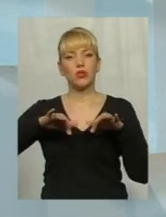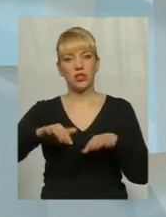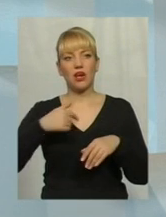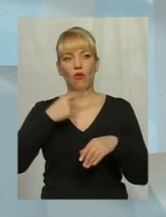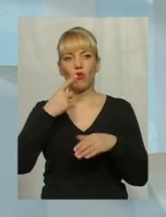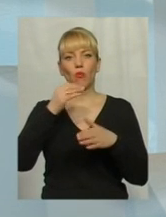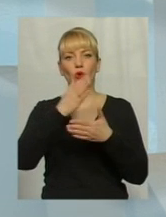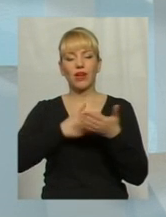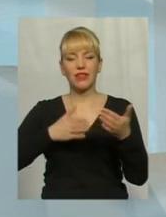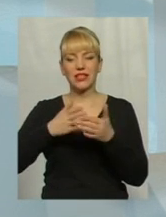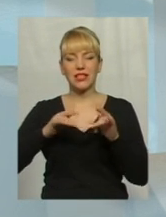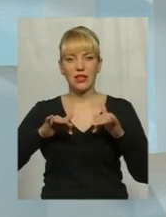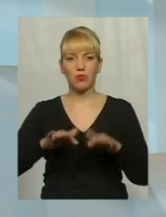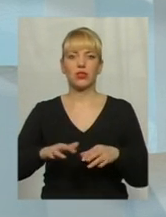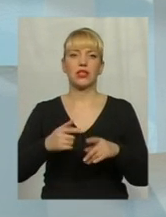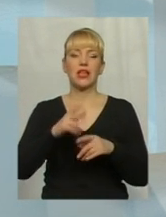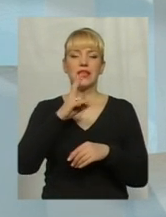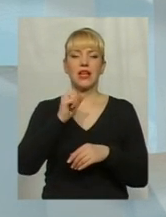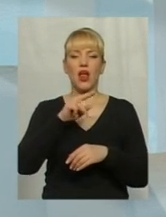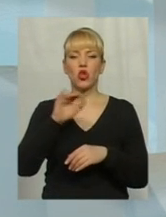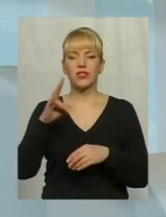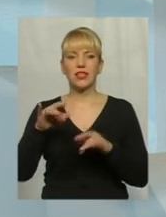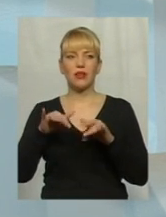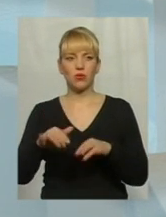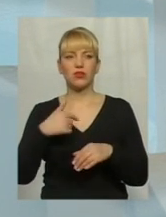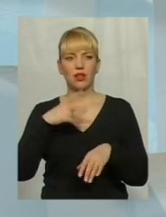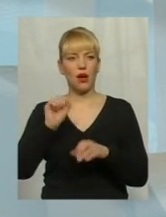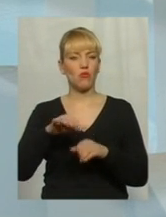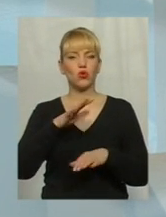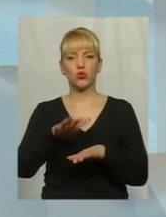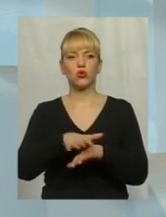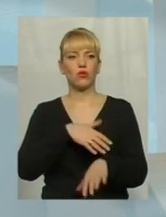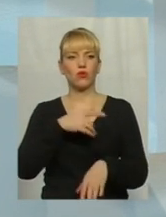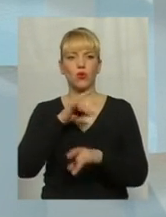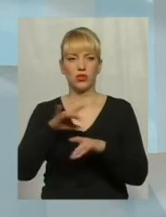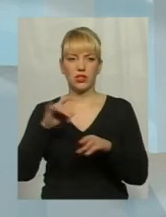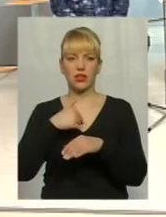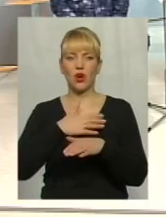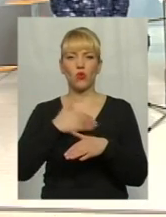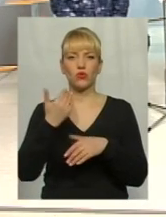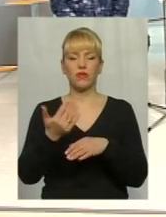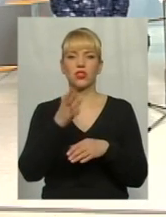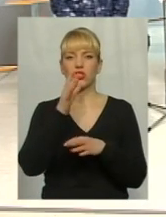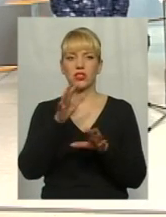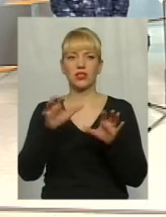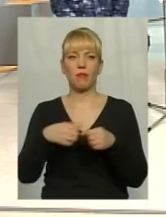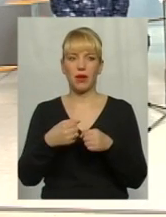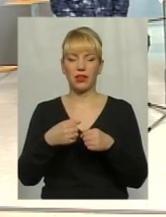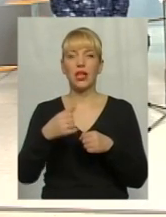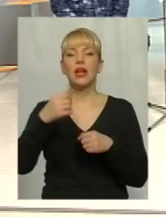ліквідаційні процедури, про санаційні процедури. Ну, я можу довго розказувати, не хочу час забирати. Далі.